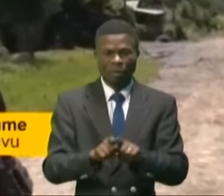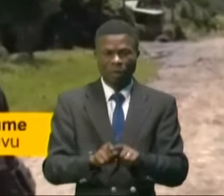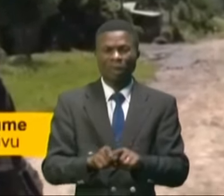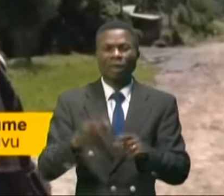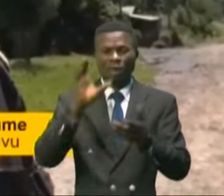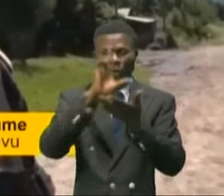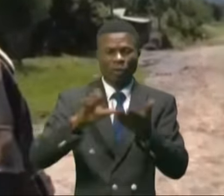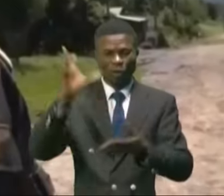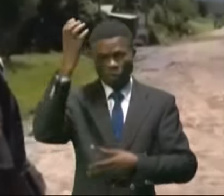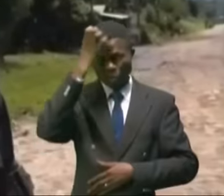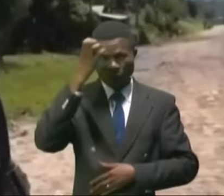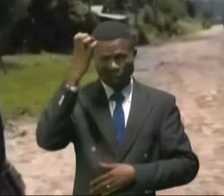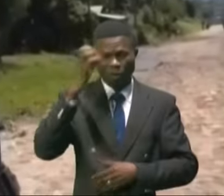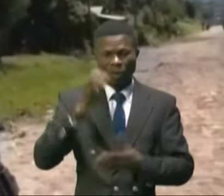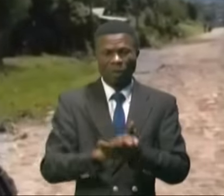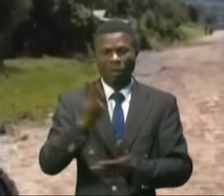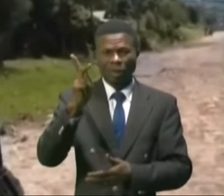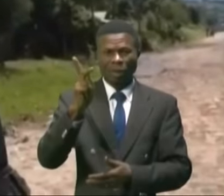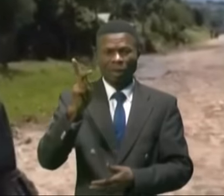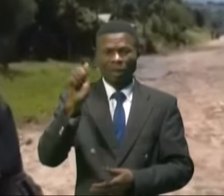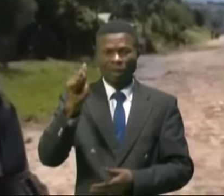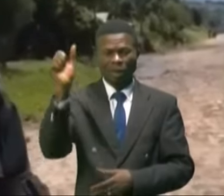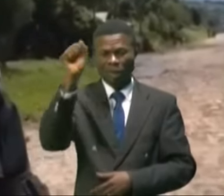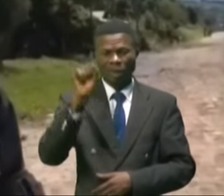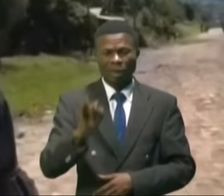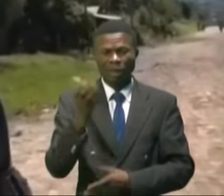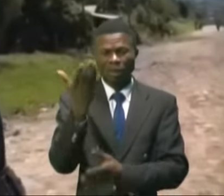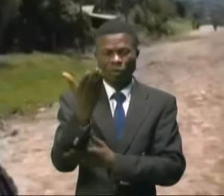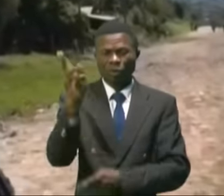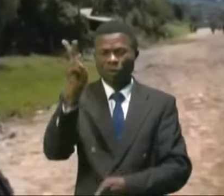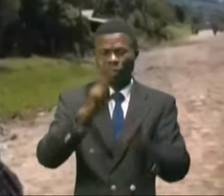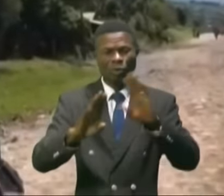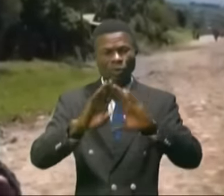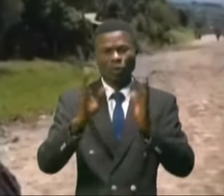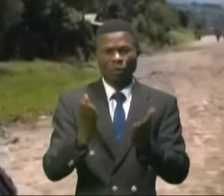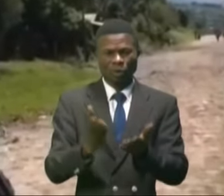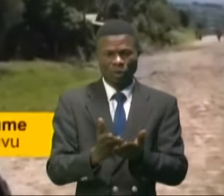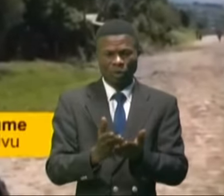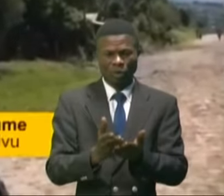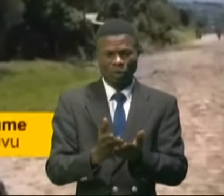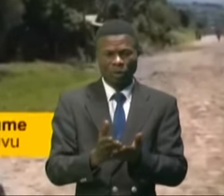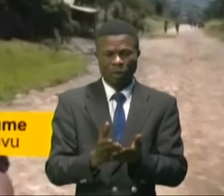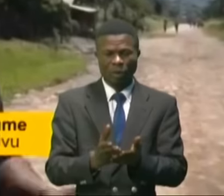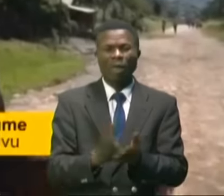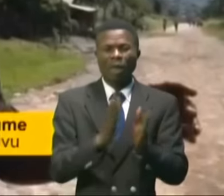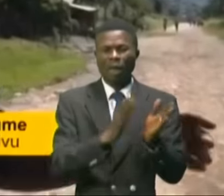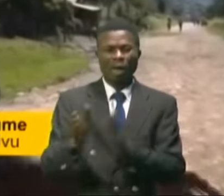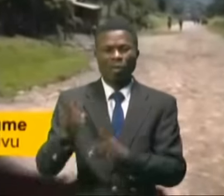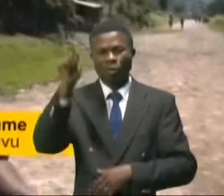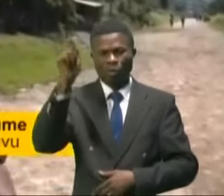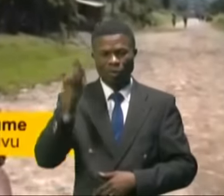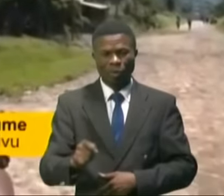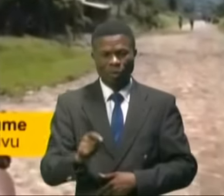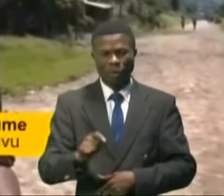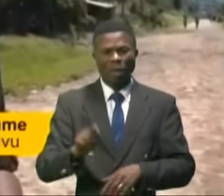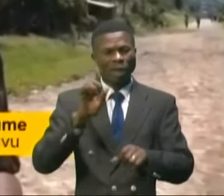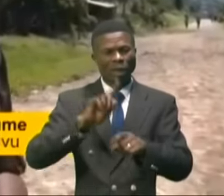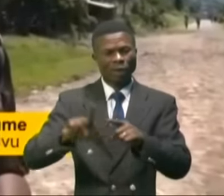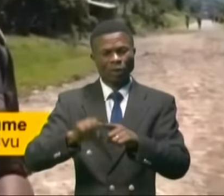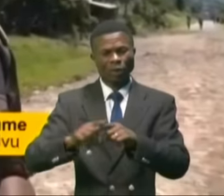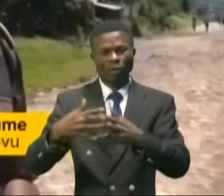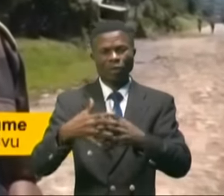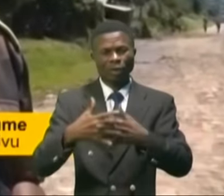général Fahl Sikabwe, qui demande à la population d'accompagner son armée et ses différents partenaires